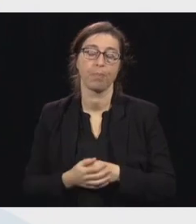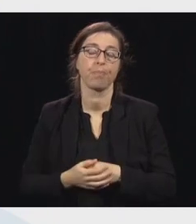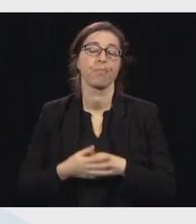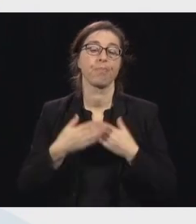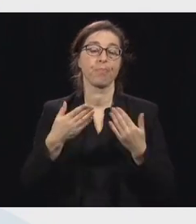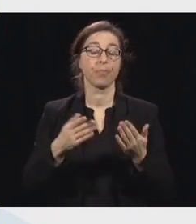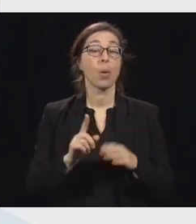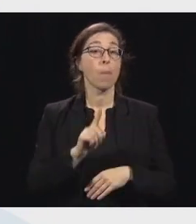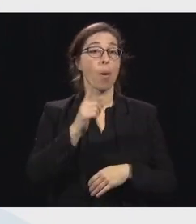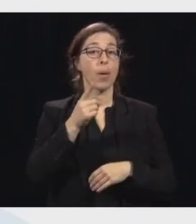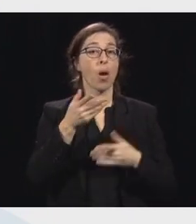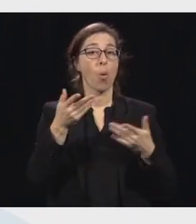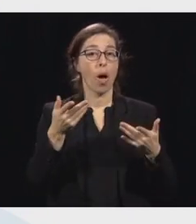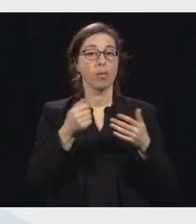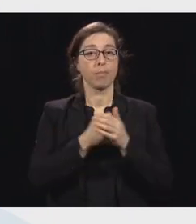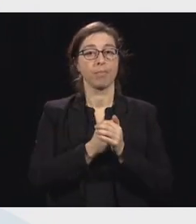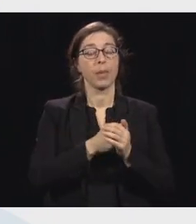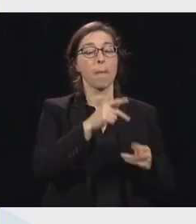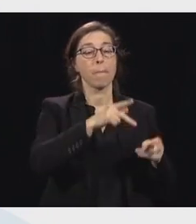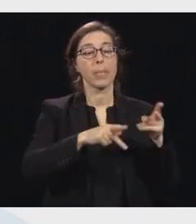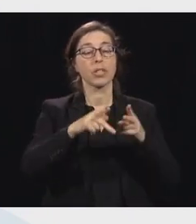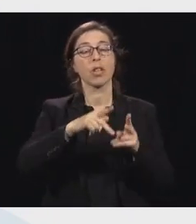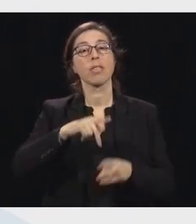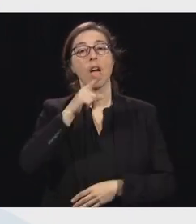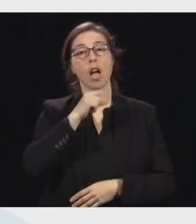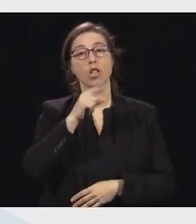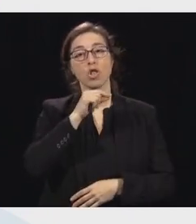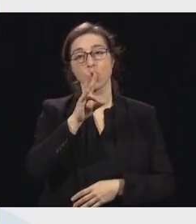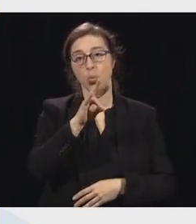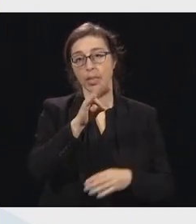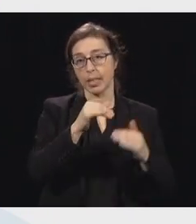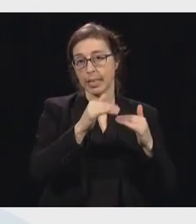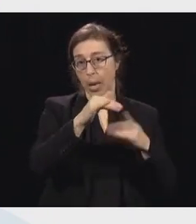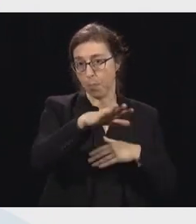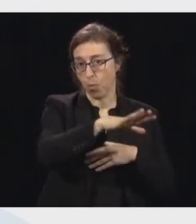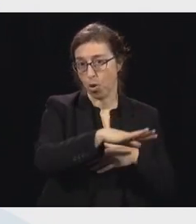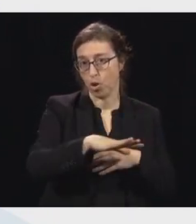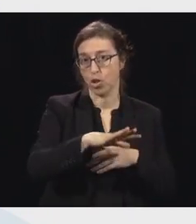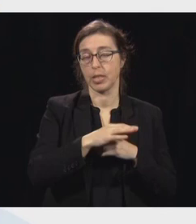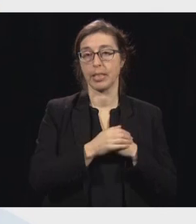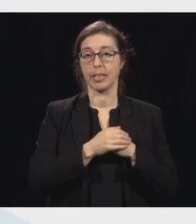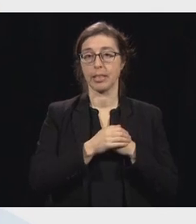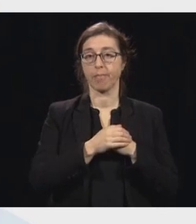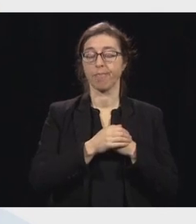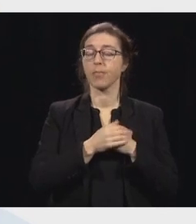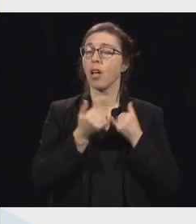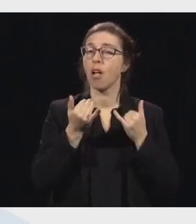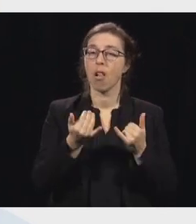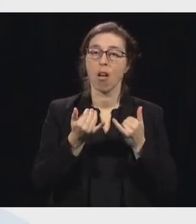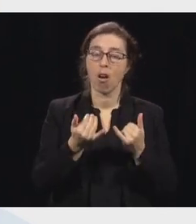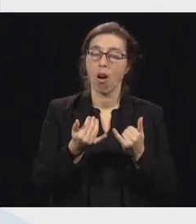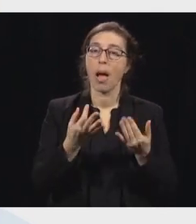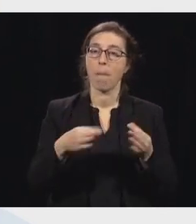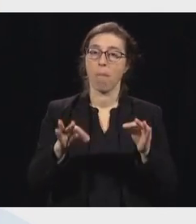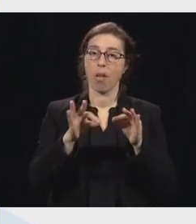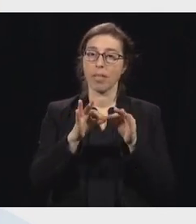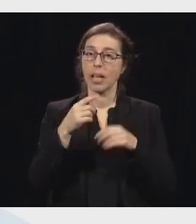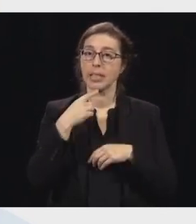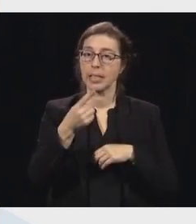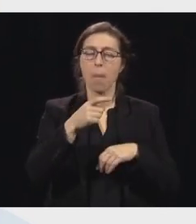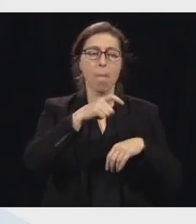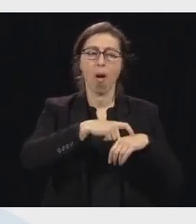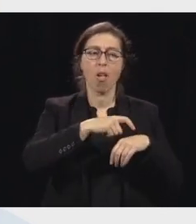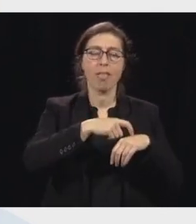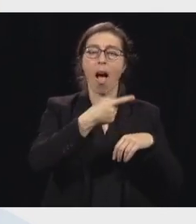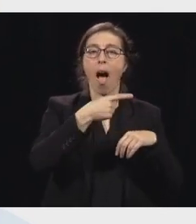Commençons d'abord par les personnes de 70 ans et plus. Ce n'est pas le temps d'être dans les centres d'achat.